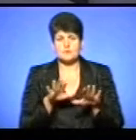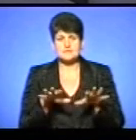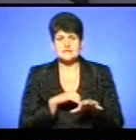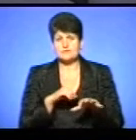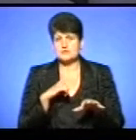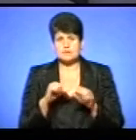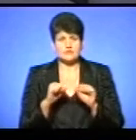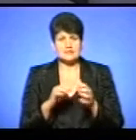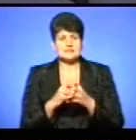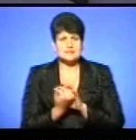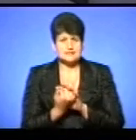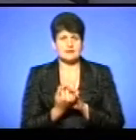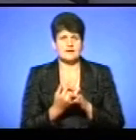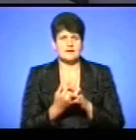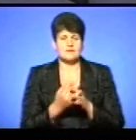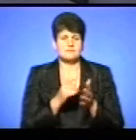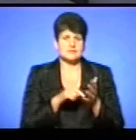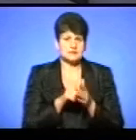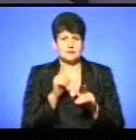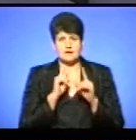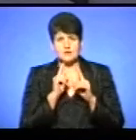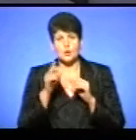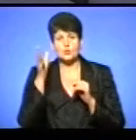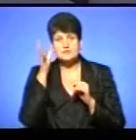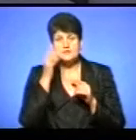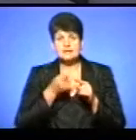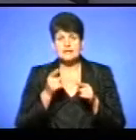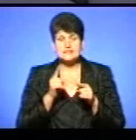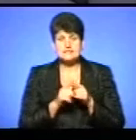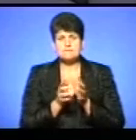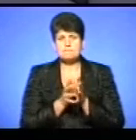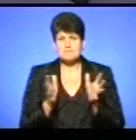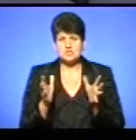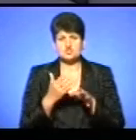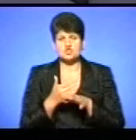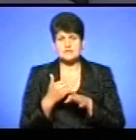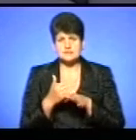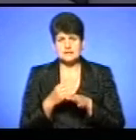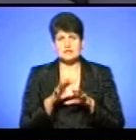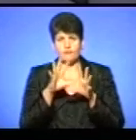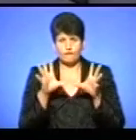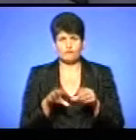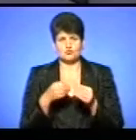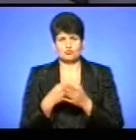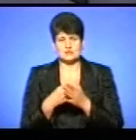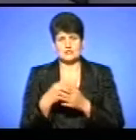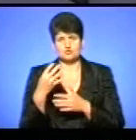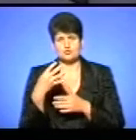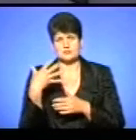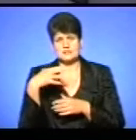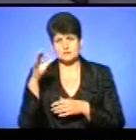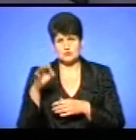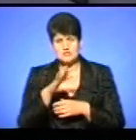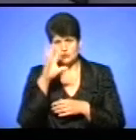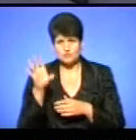сільська рада, ну, сільська, ще не так, але освіта – це фактично левова частка всього бюджету, це в середньому 40-50%